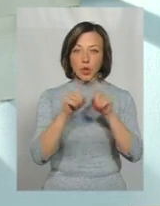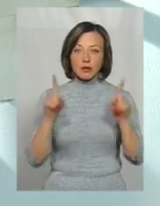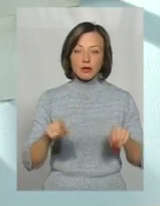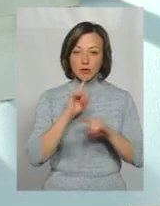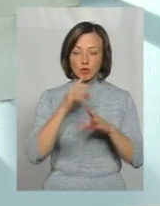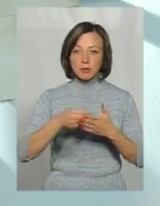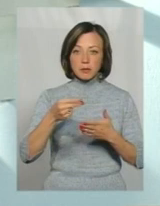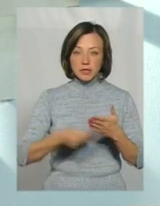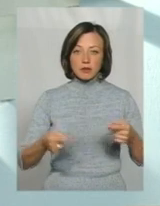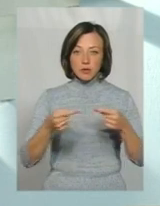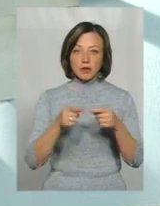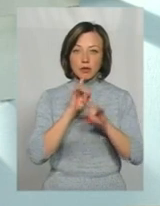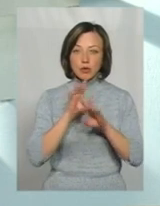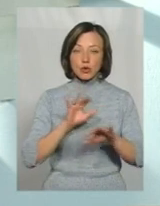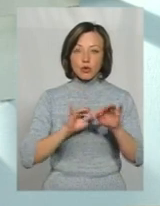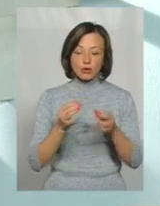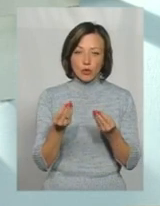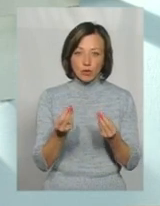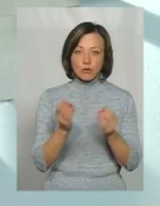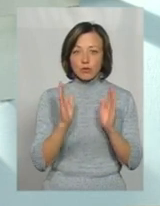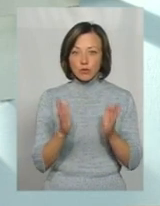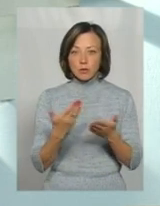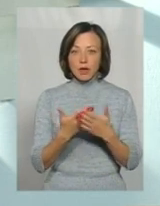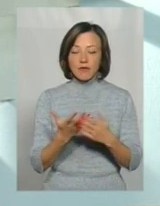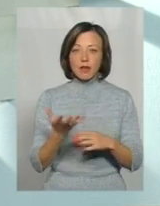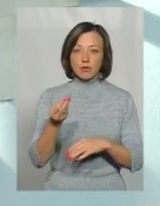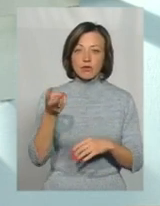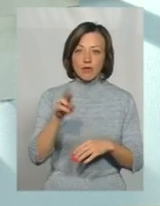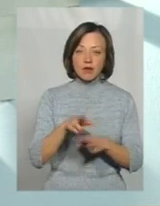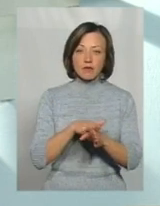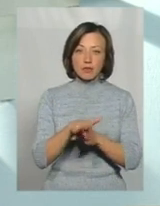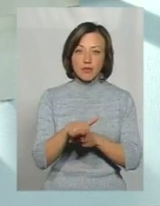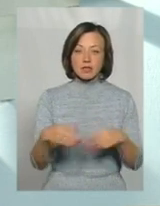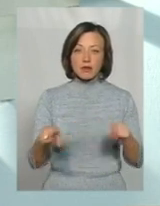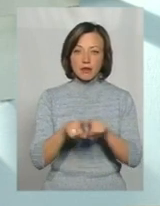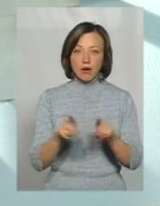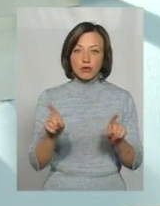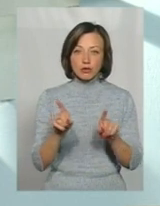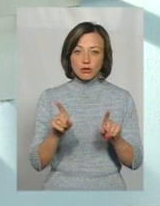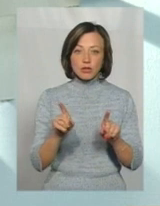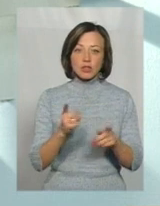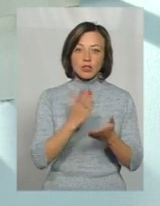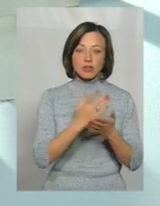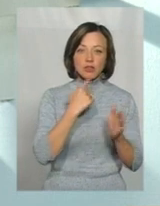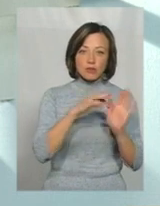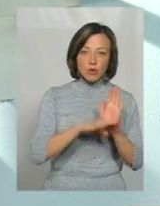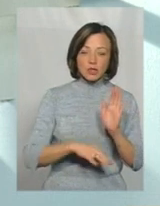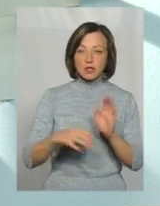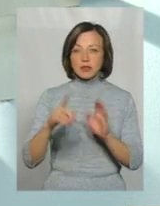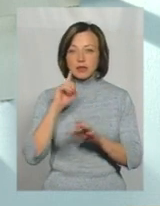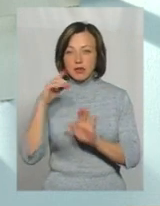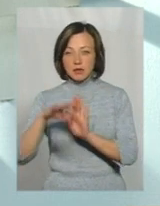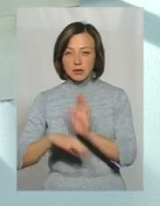будуть підписані, то відповідно, і не буде коштів. Там фінансування відбувається таким чином, що є червоний список, є зелений список.